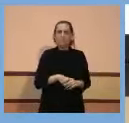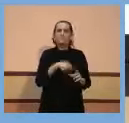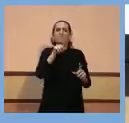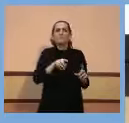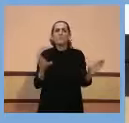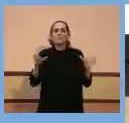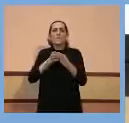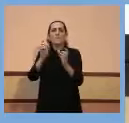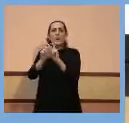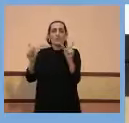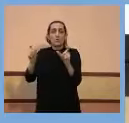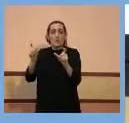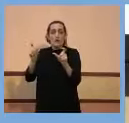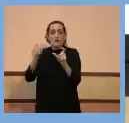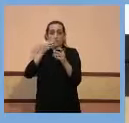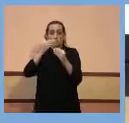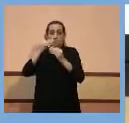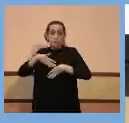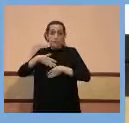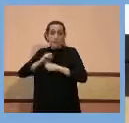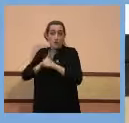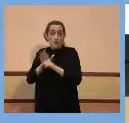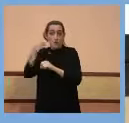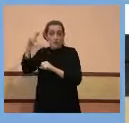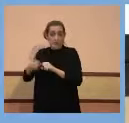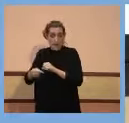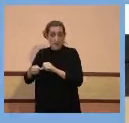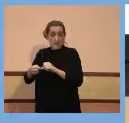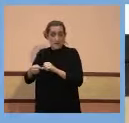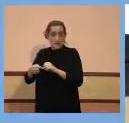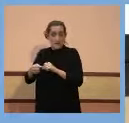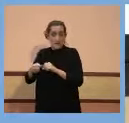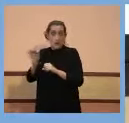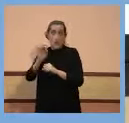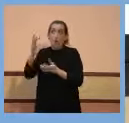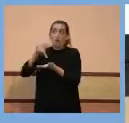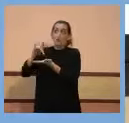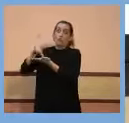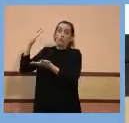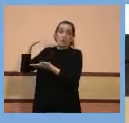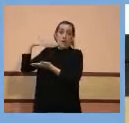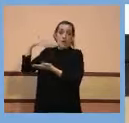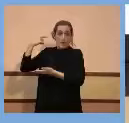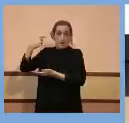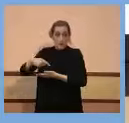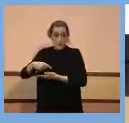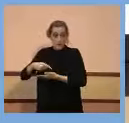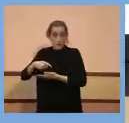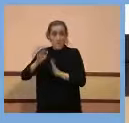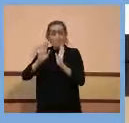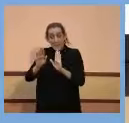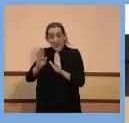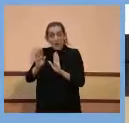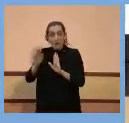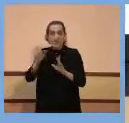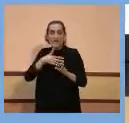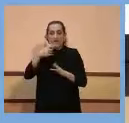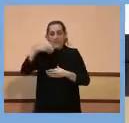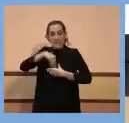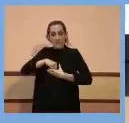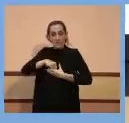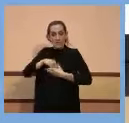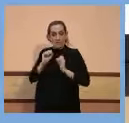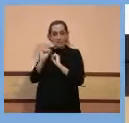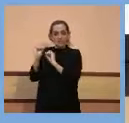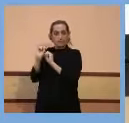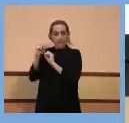patit la malaltia, per tant, tenen anticossos naturals, propis de la malaltia, però que no han estat vacunats,